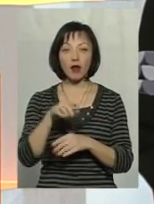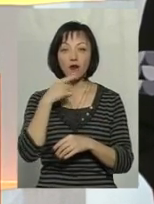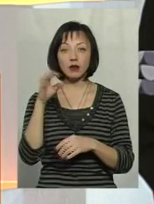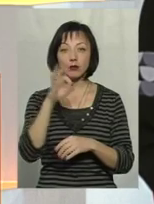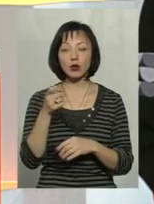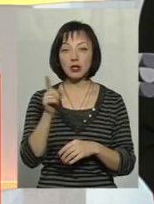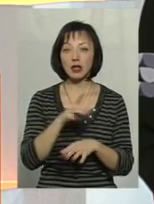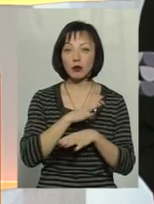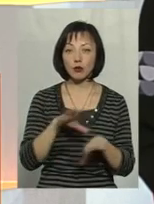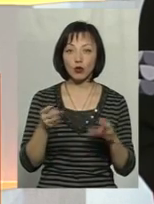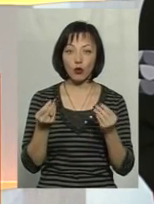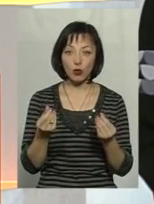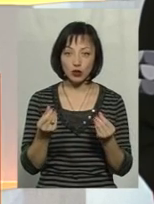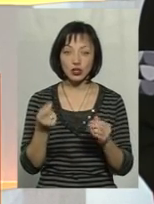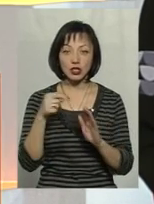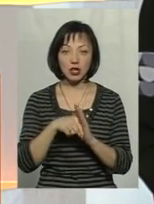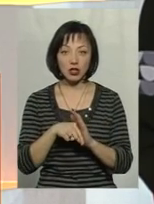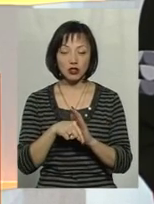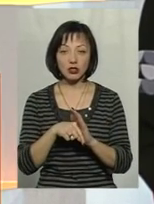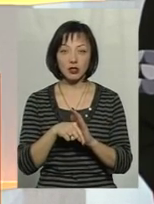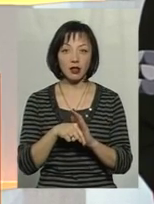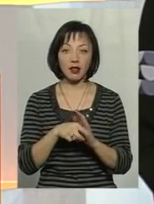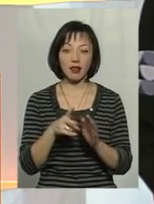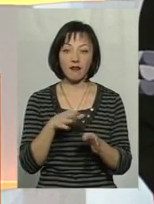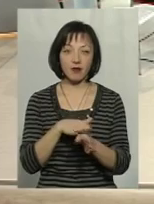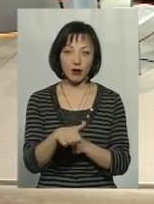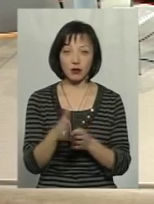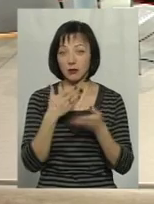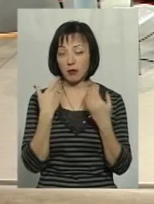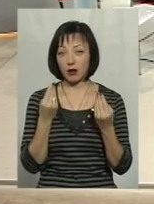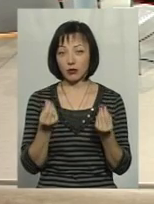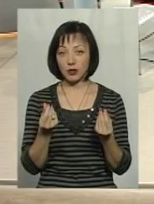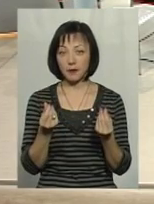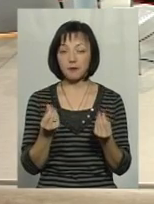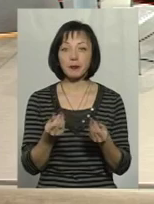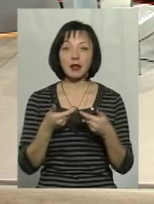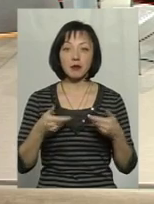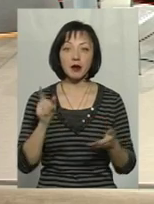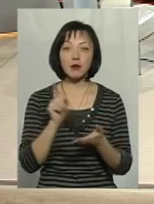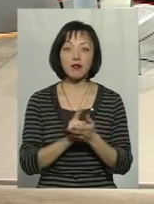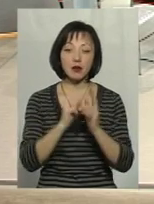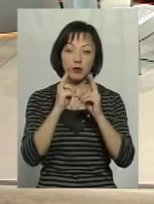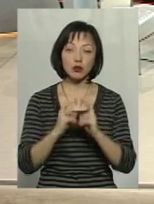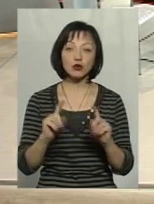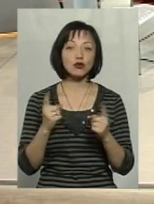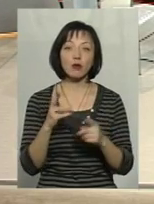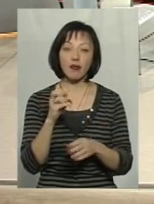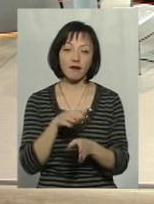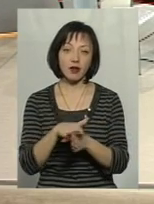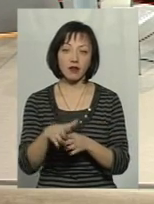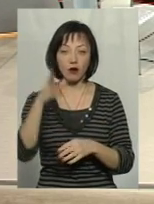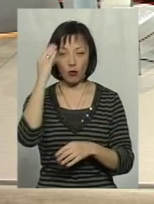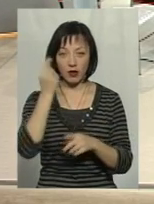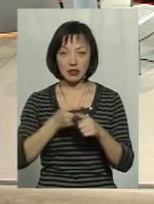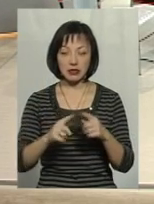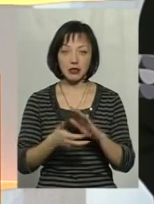про те, що не було коштів, значить, ми її не виконали. Ми повинні проаналізувати, чому ми її не виконали, і врахувати